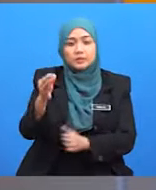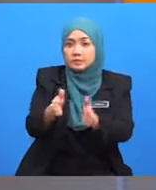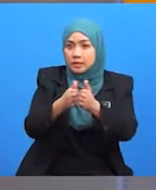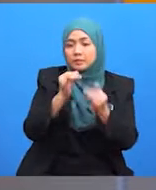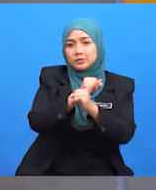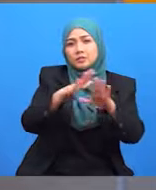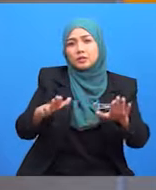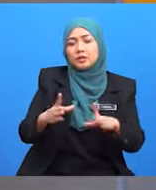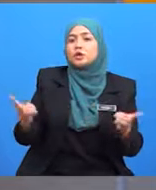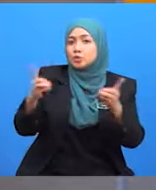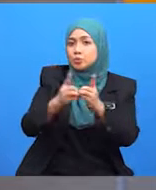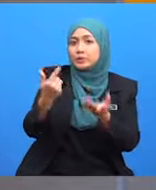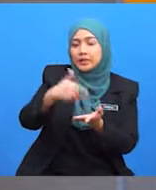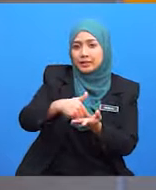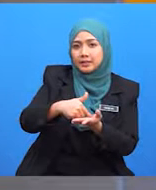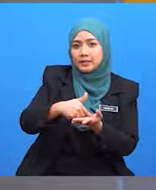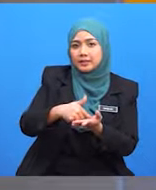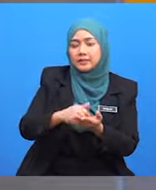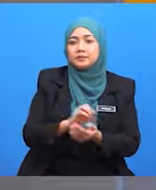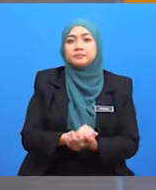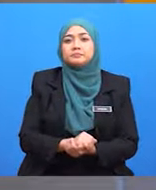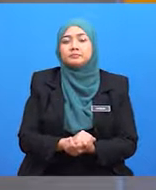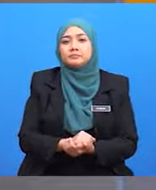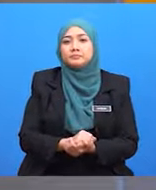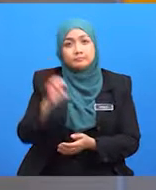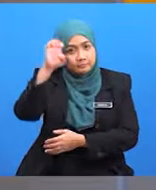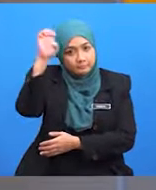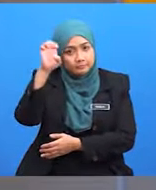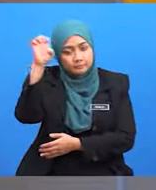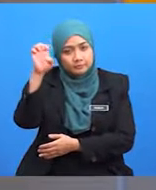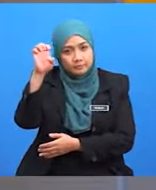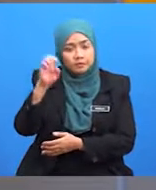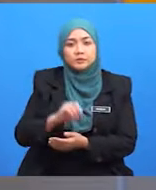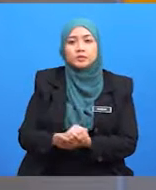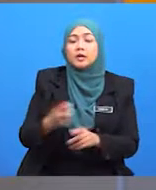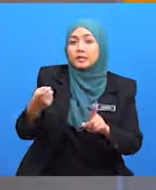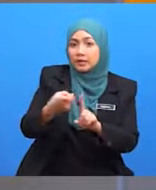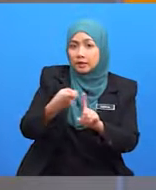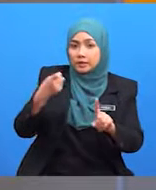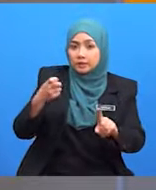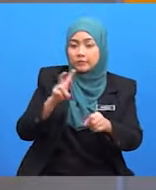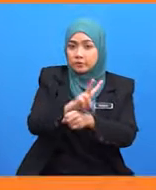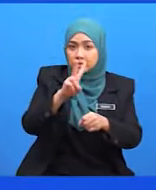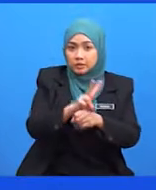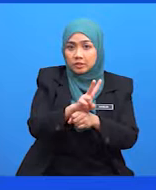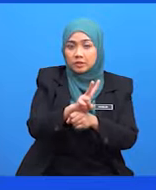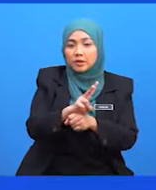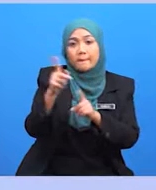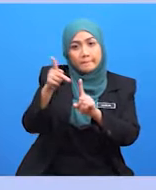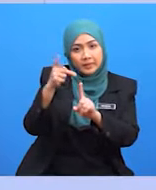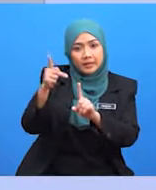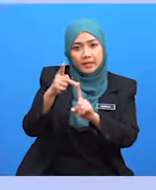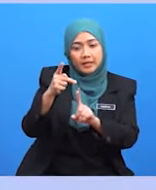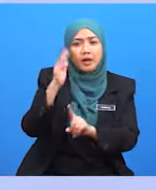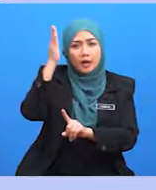berjumpa lagi untuk episod kali ini. Saya, Encik Abdul Rahi Ahmad at Kolej Bokushina Balik Pulau akan menerangkan